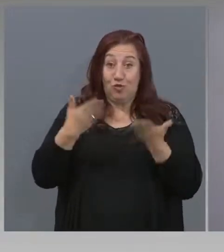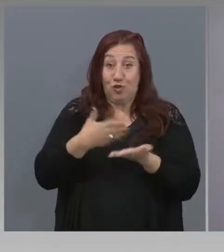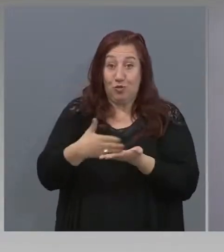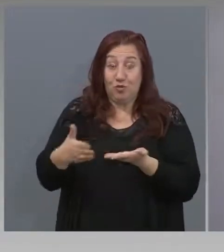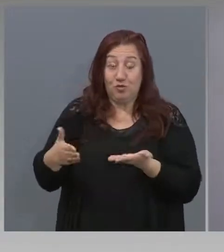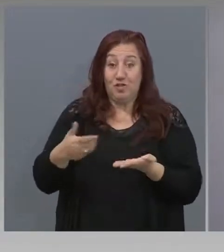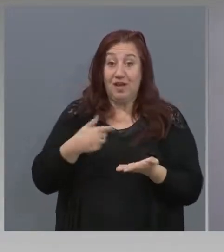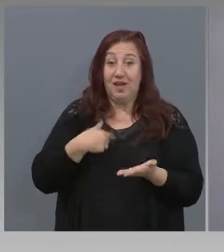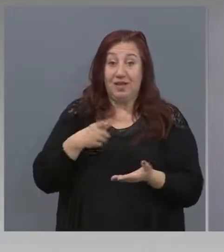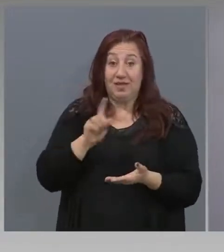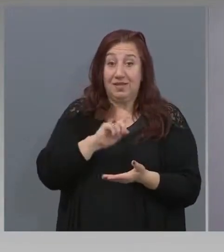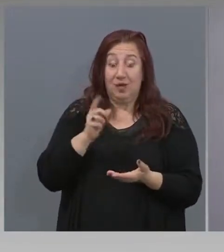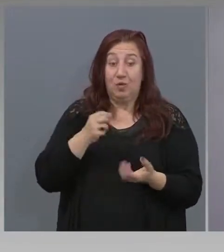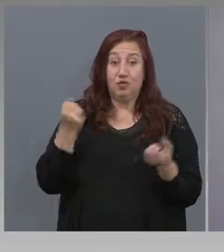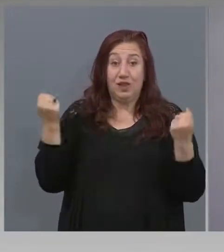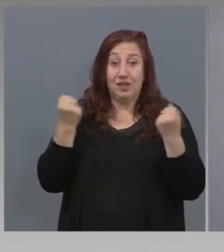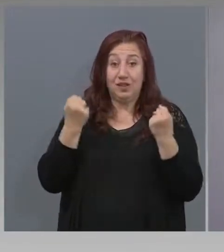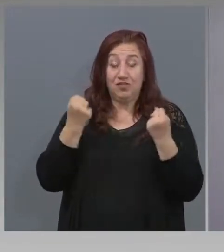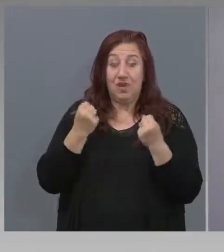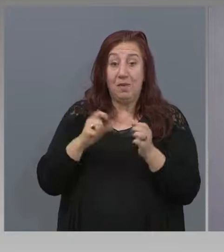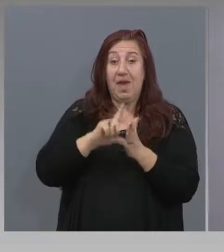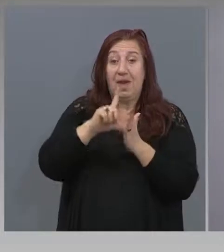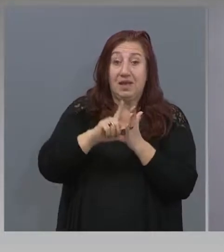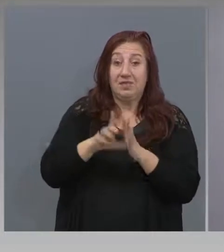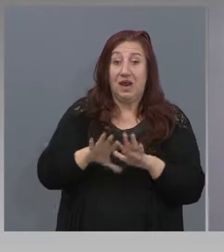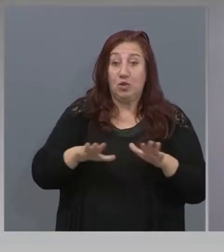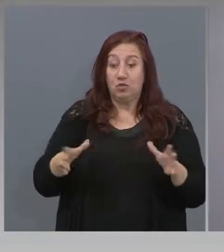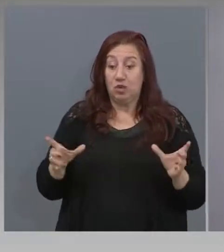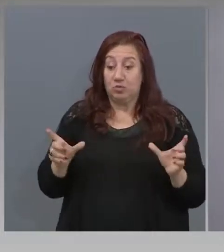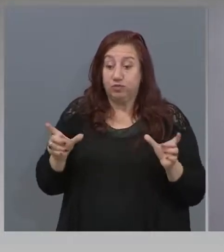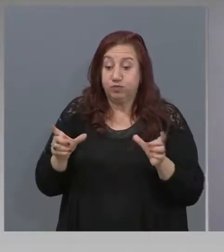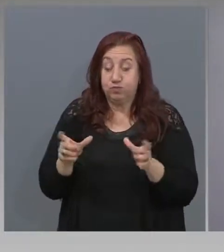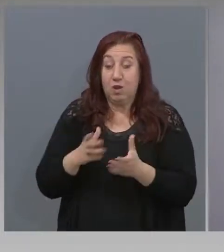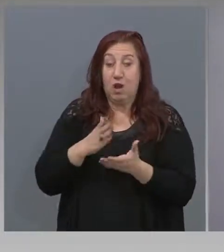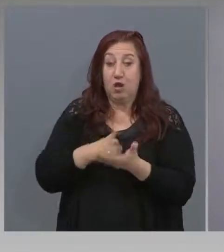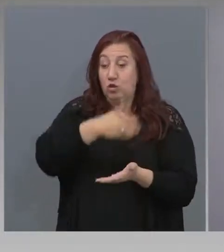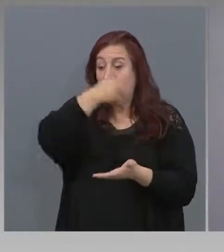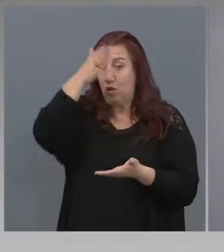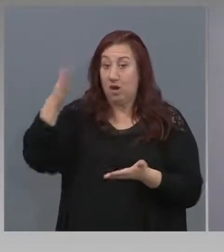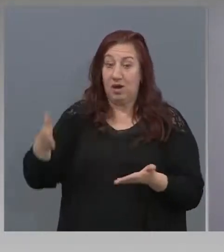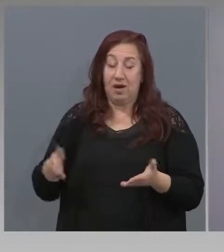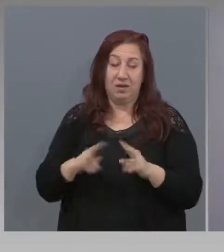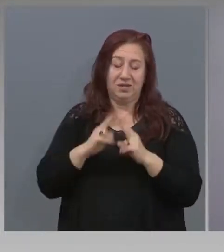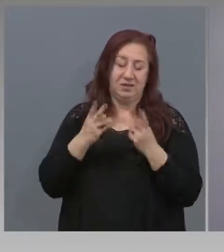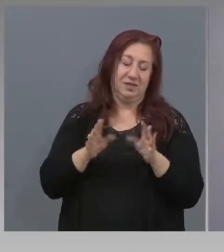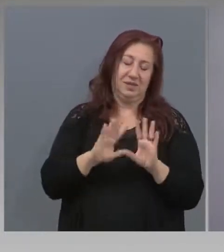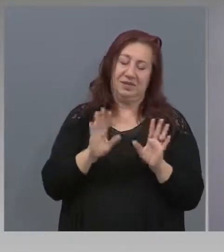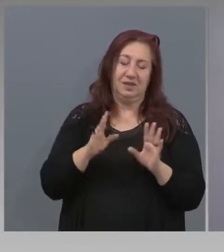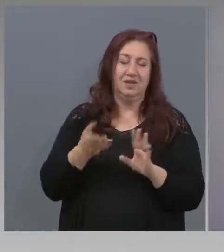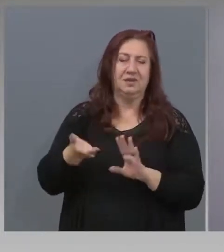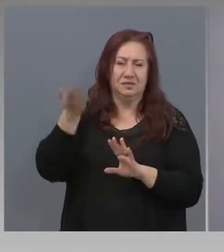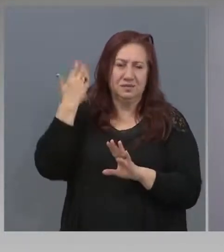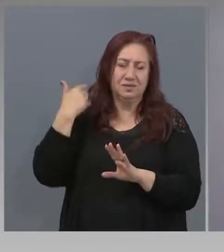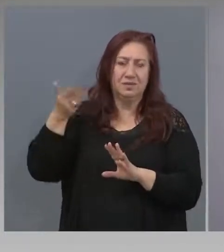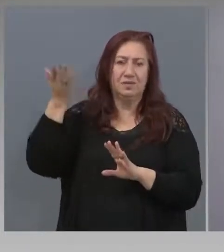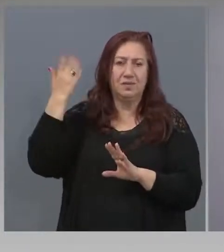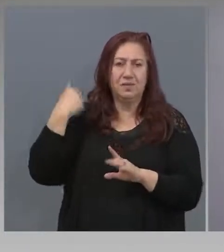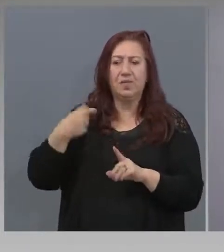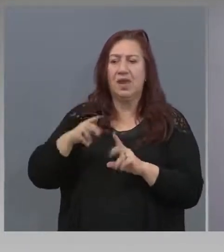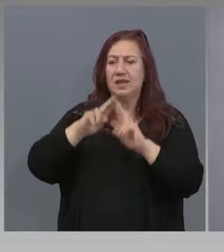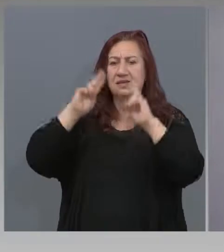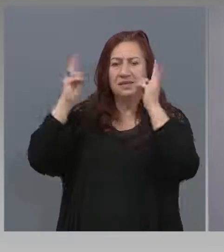изварено положение до края на света. Света е прежива много по-тежки изпитания, включително и България,